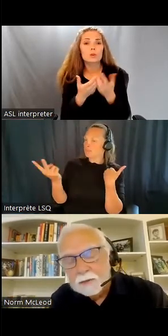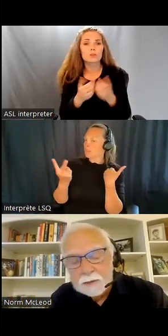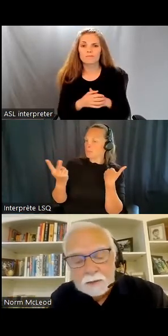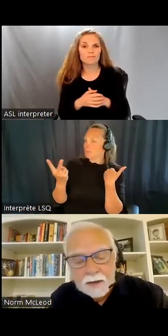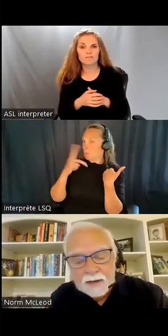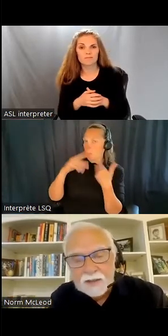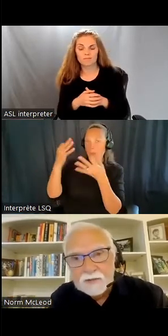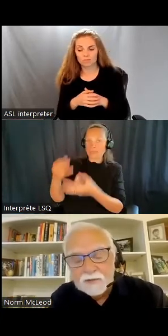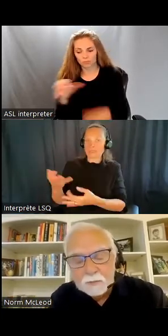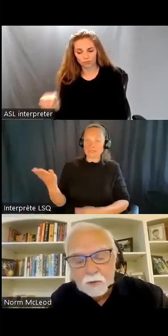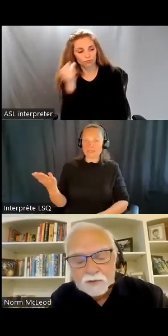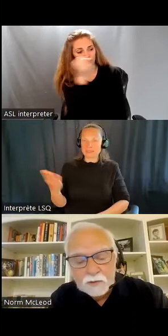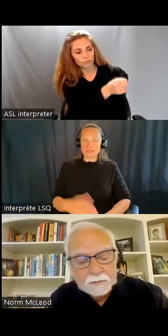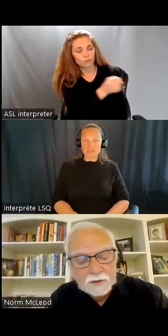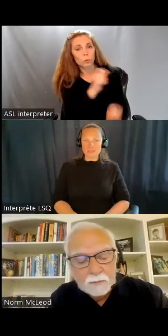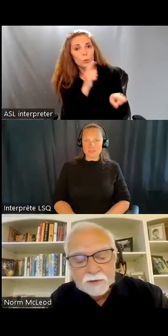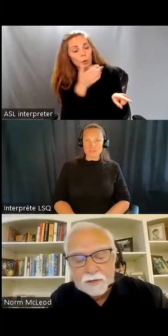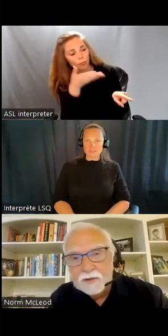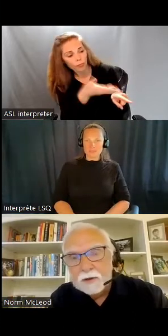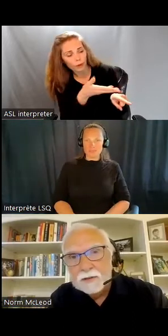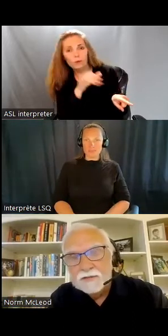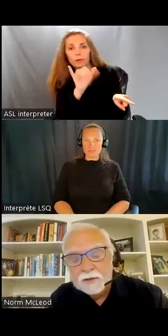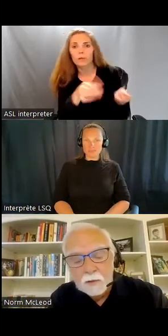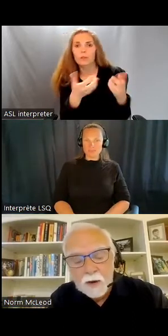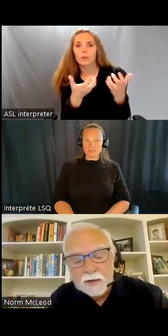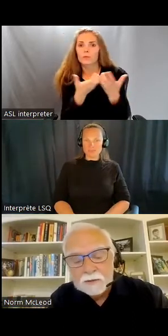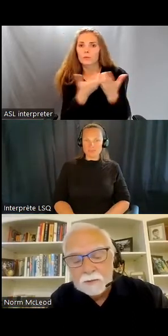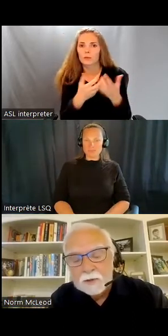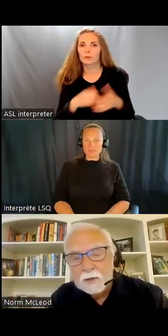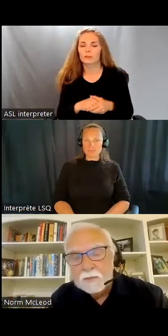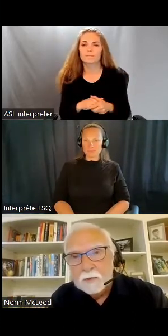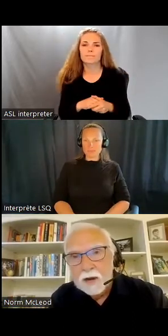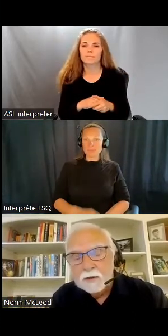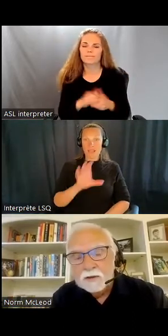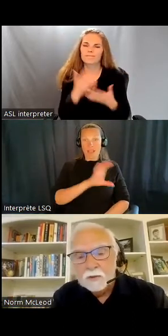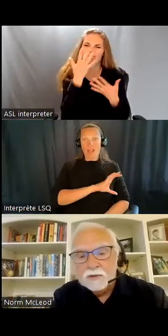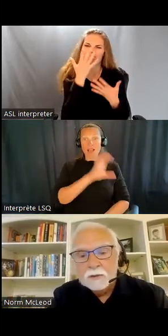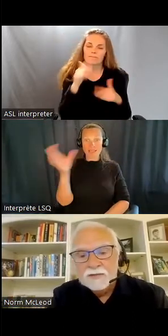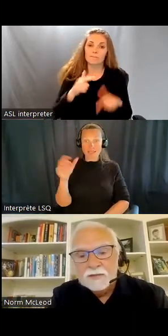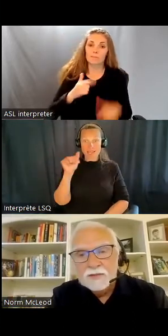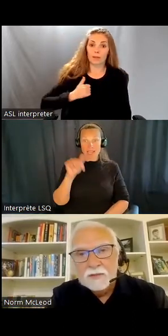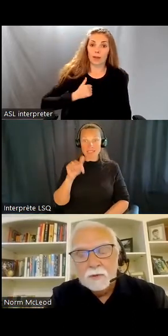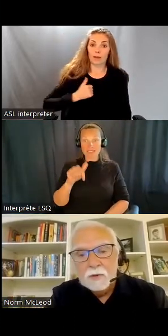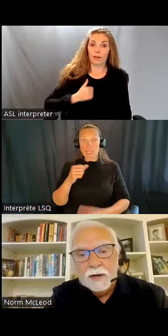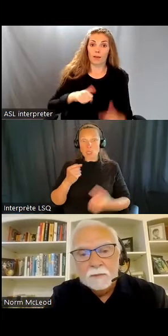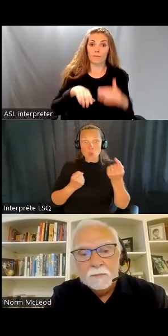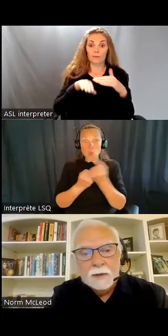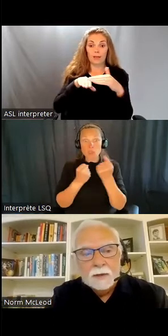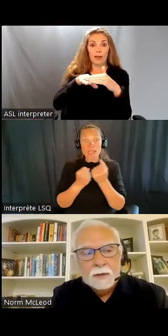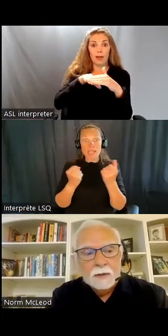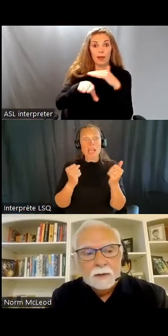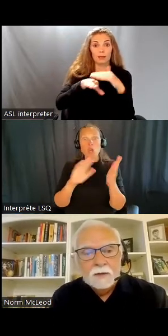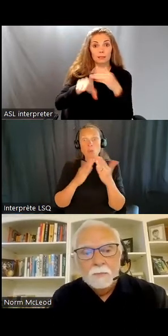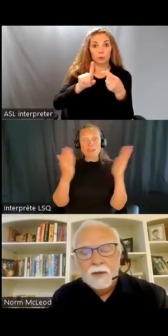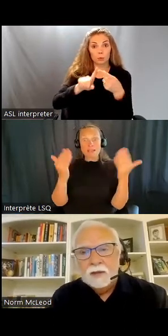Malheureusement, au Canada, l'accès au soutien pour vivre dans la communauté n'est pas considéré comme un droit, mais plutôt comme